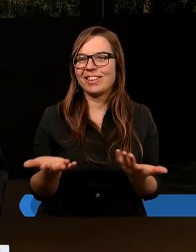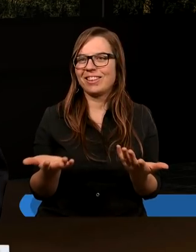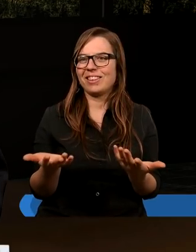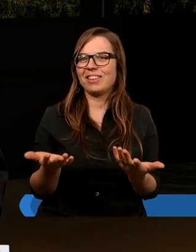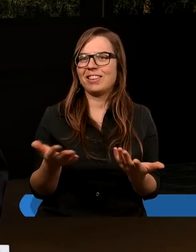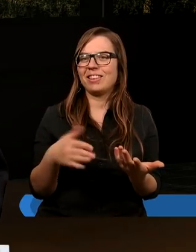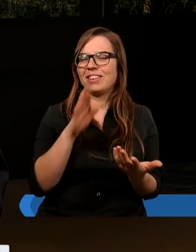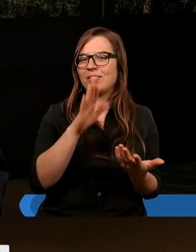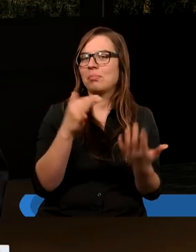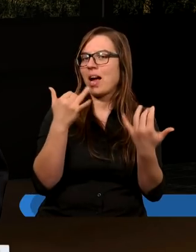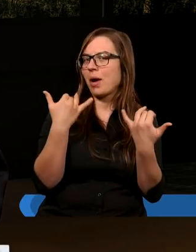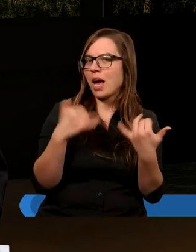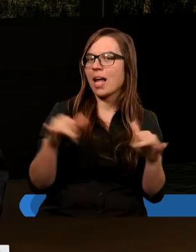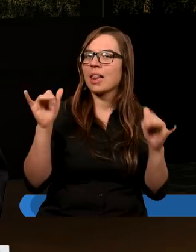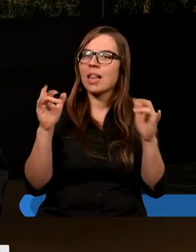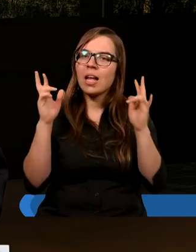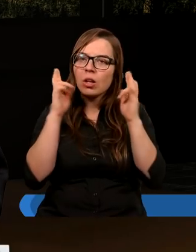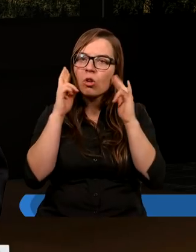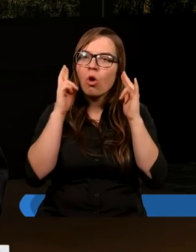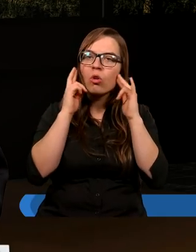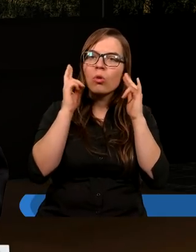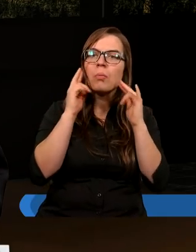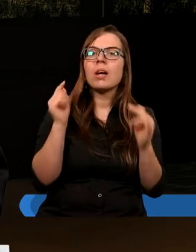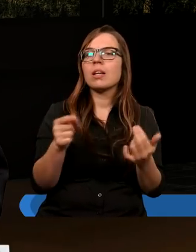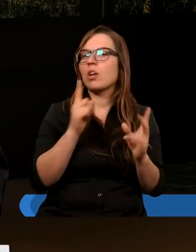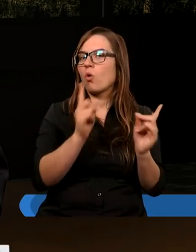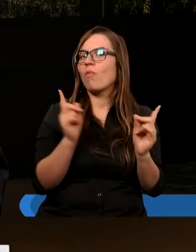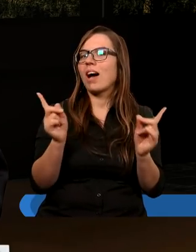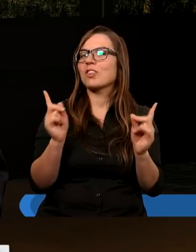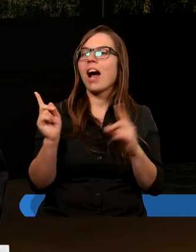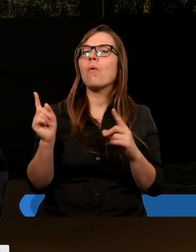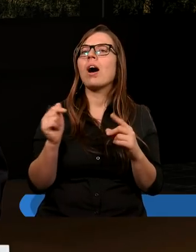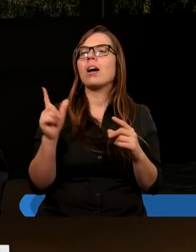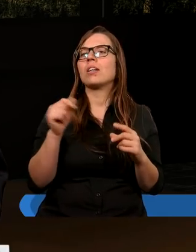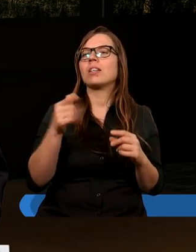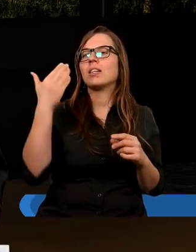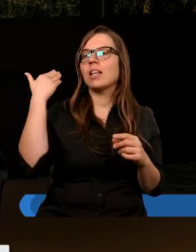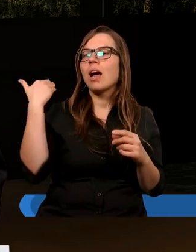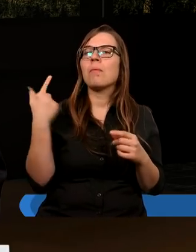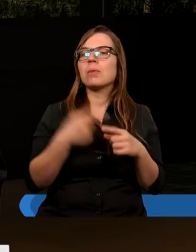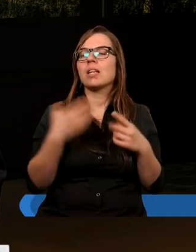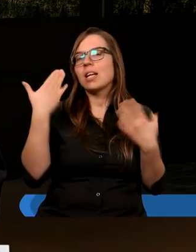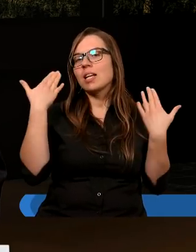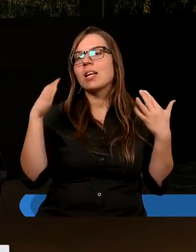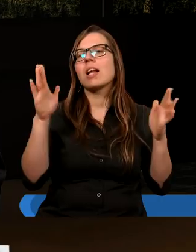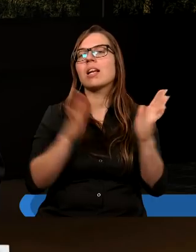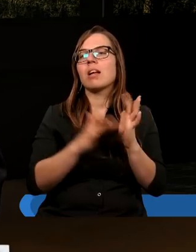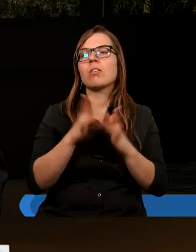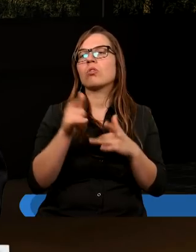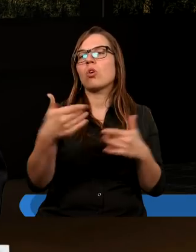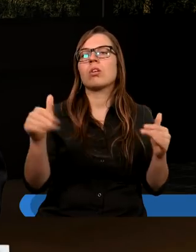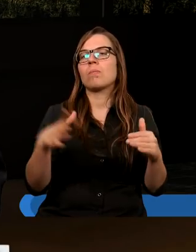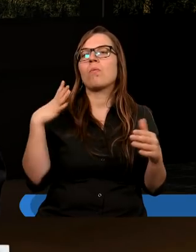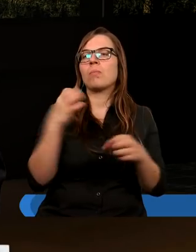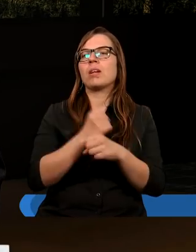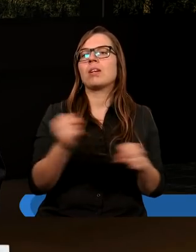Miała inne zrozumienie i uważała, że tamci przecież nie znali Jezusa, to nie mogą